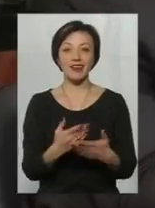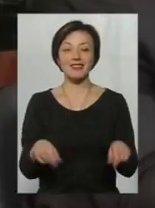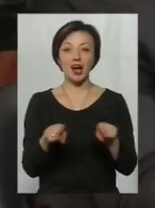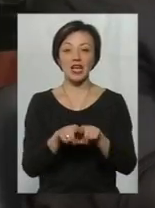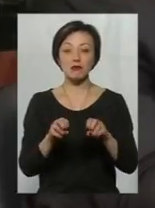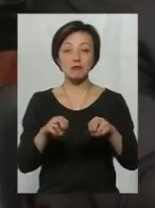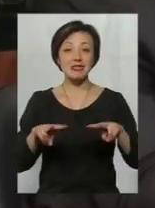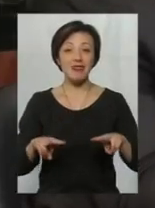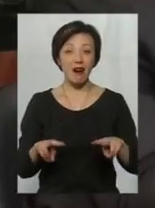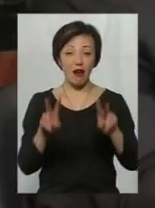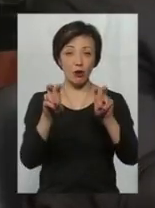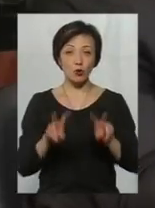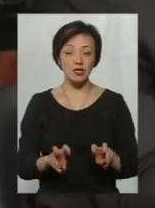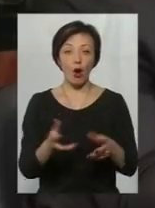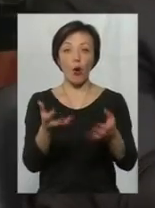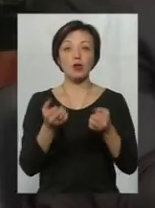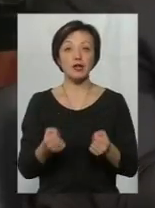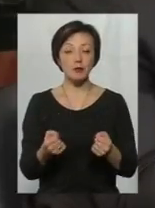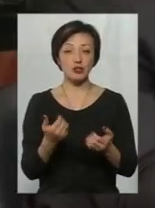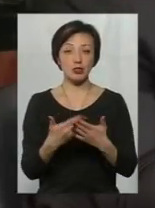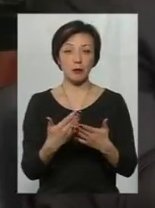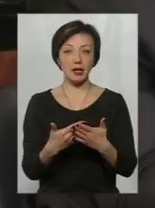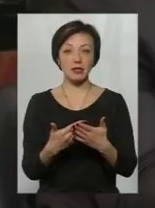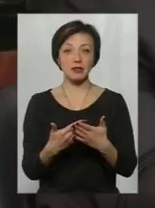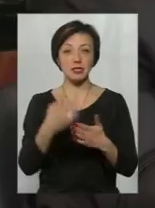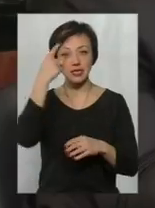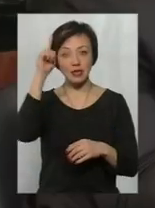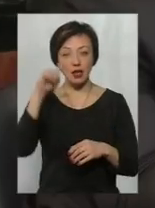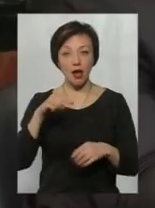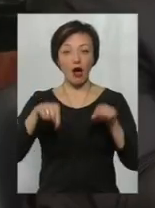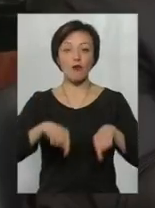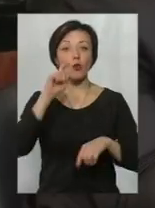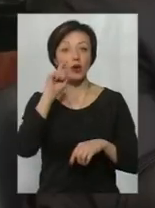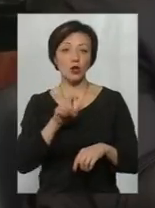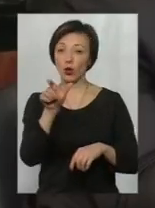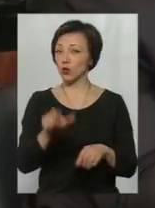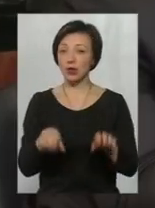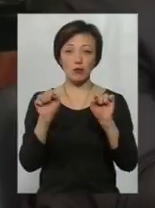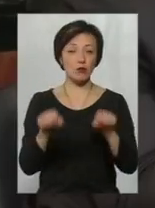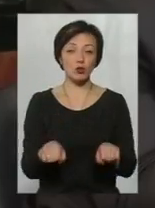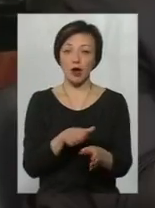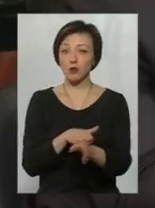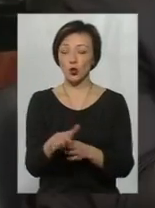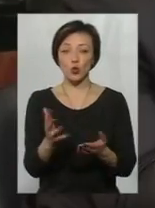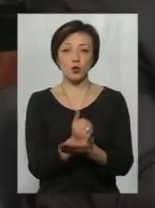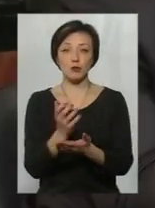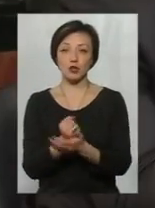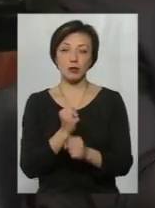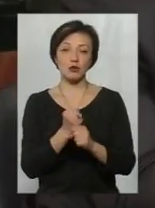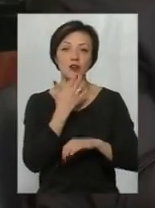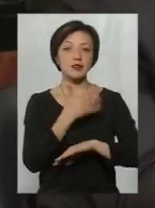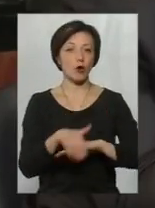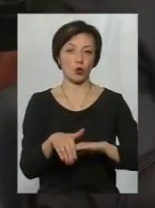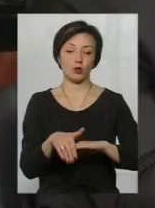спеціальності, які, отримавши знання, з яких в Україні, людина може абсолютно успішно працювати за